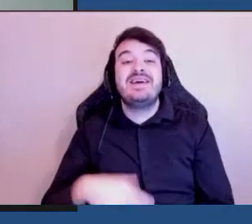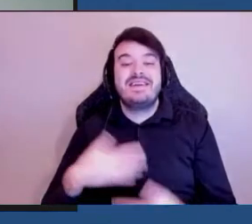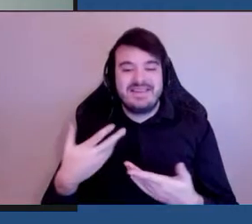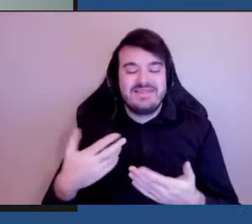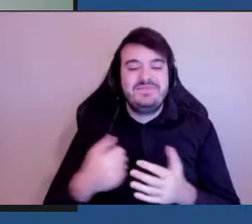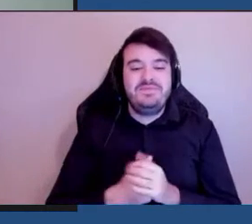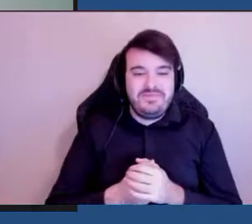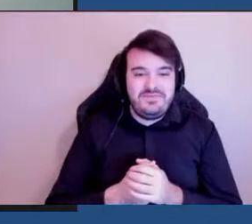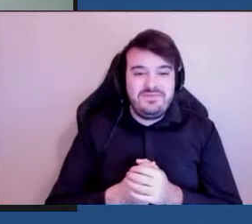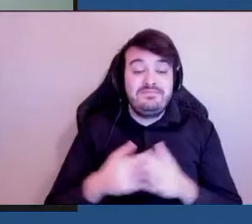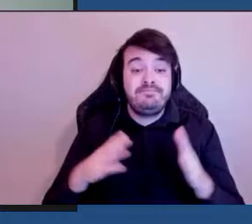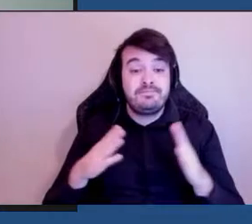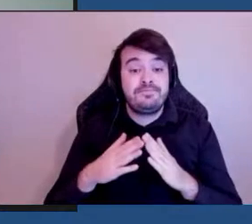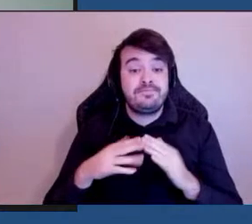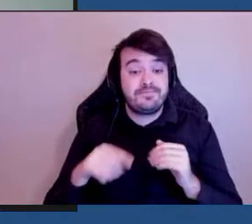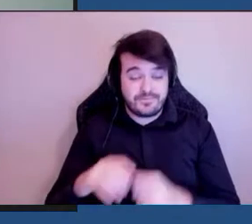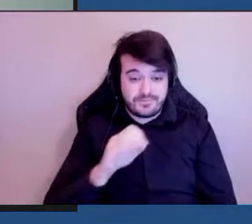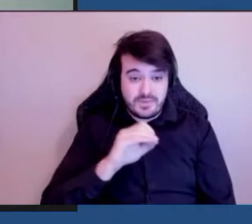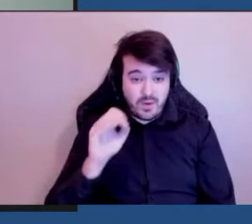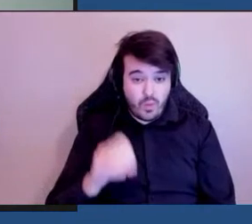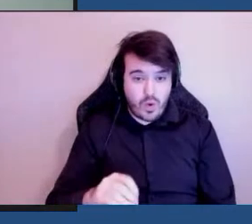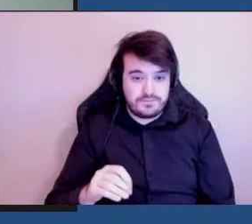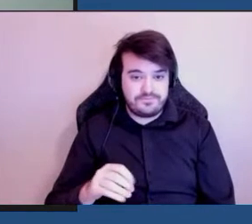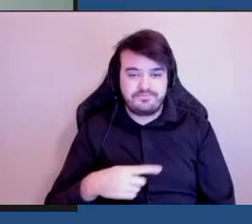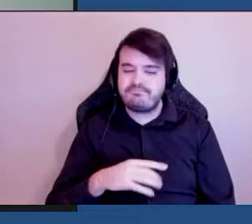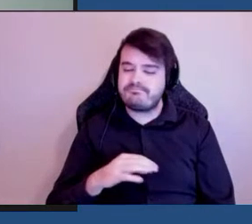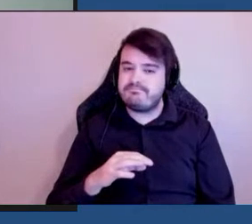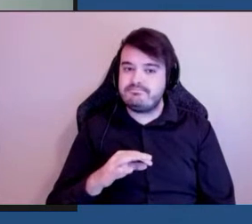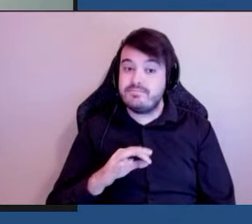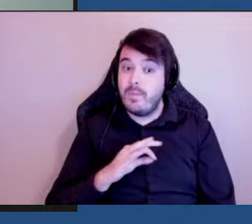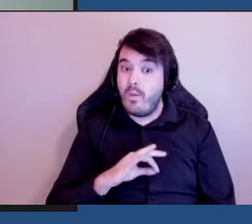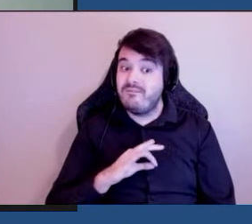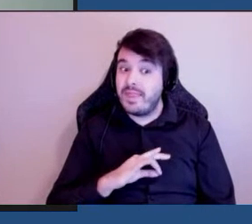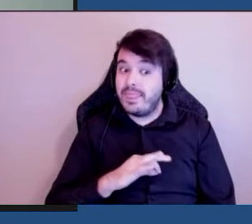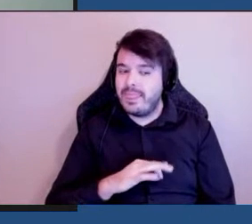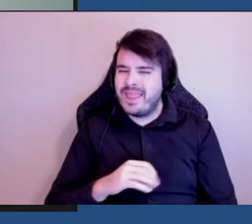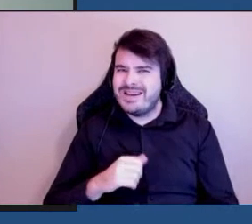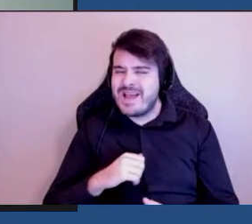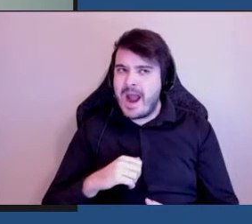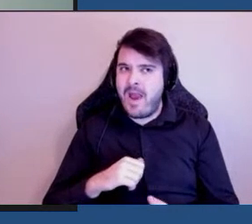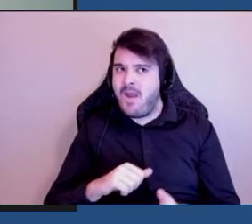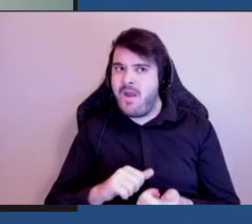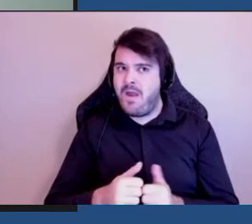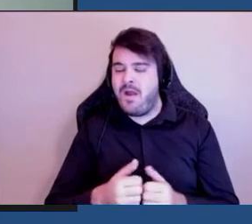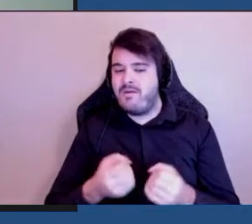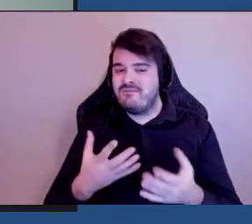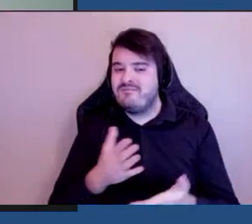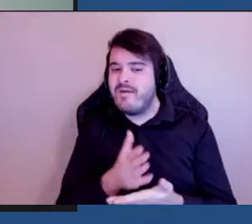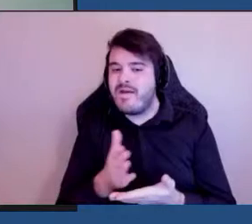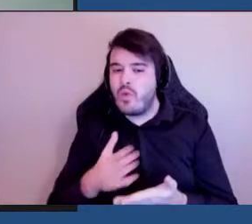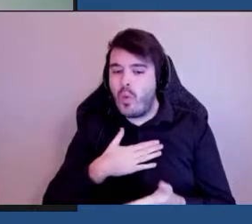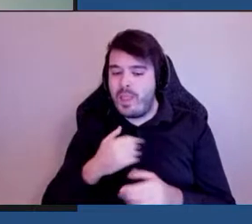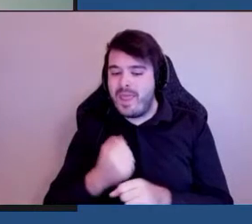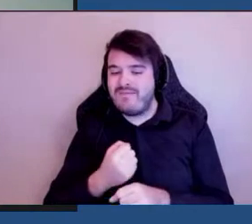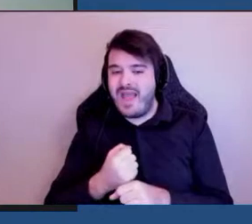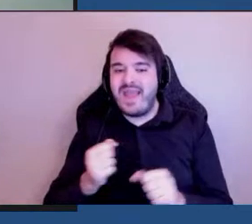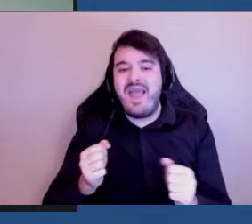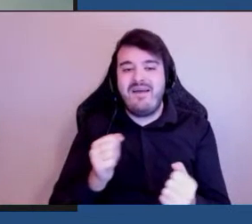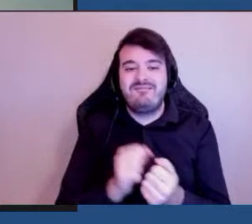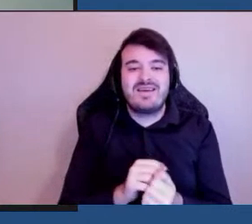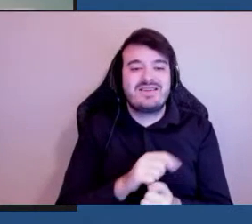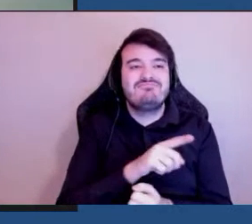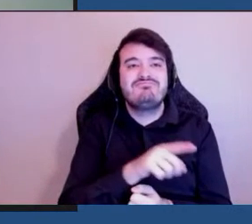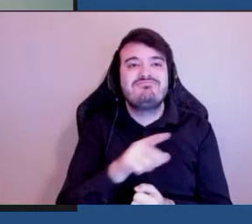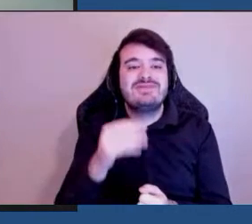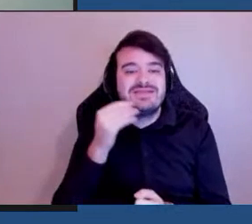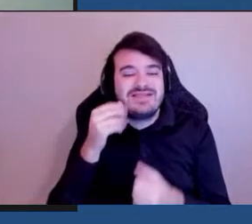la ville profite de bien des façons de notre travail avec tous les